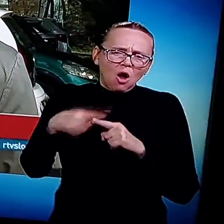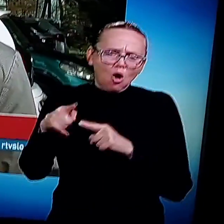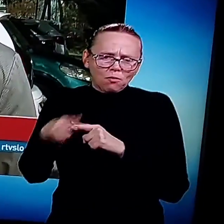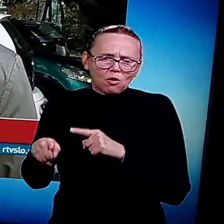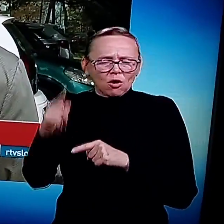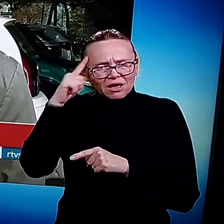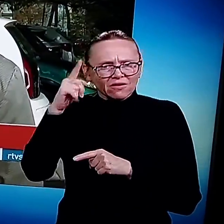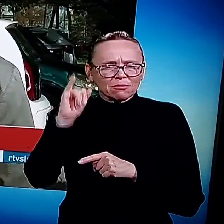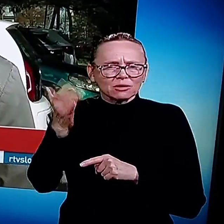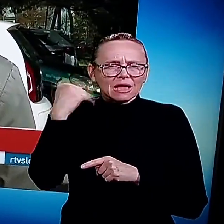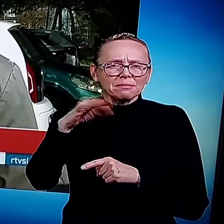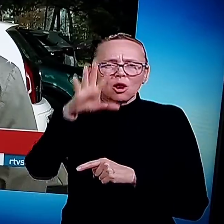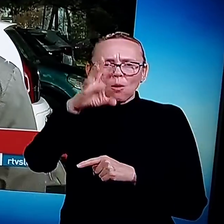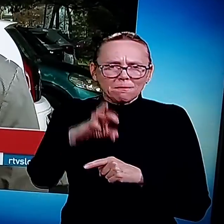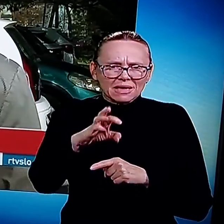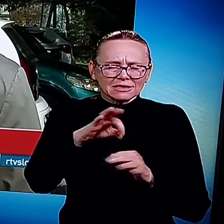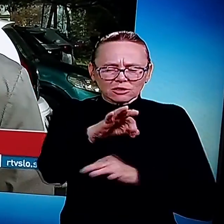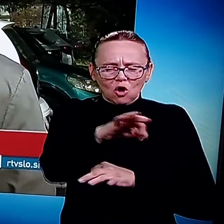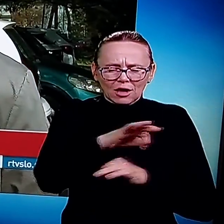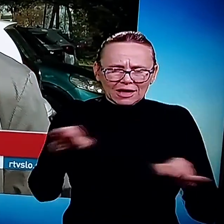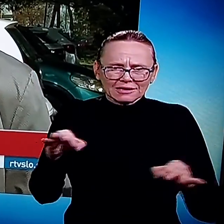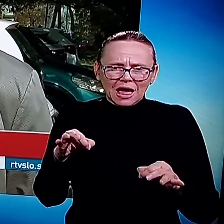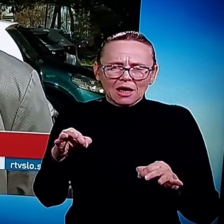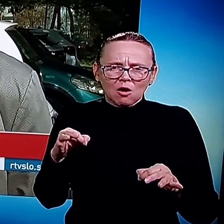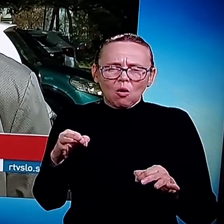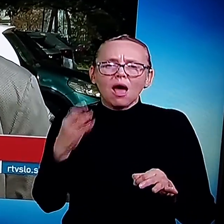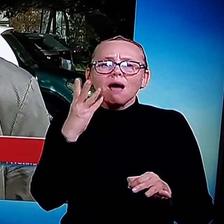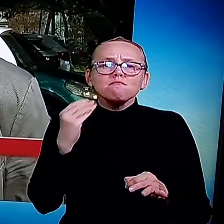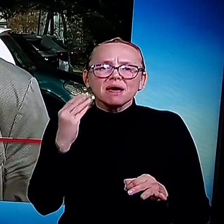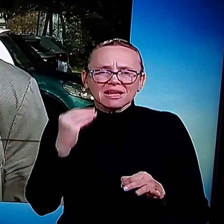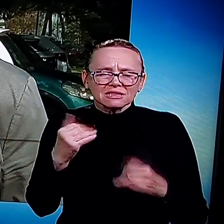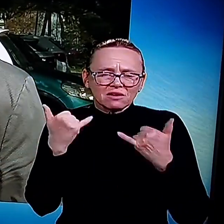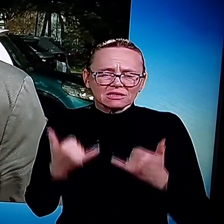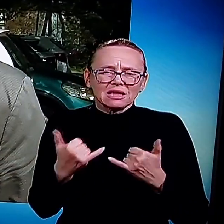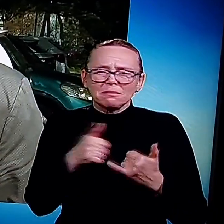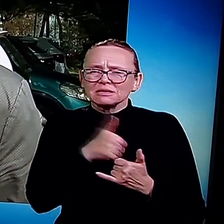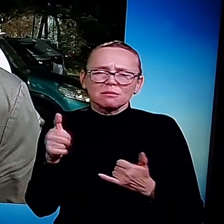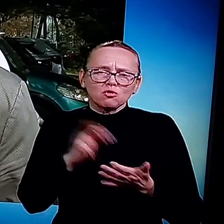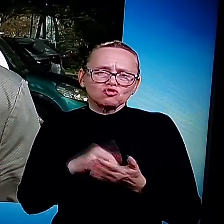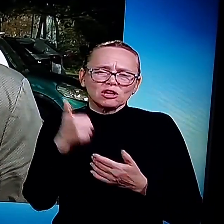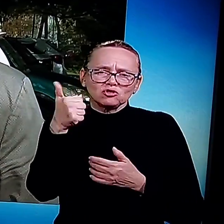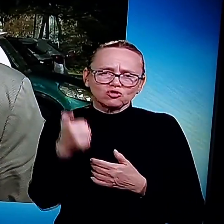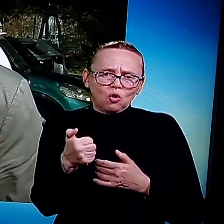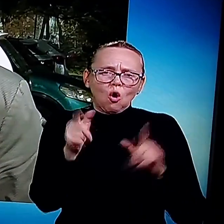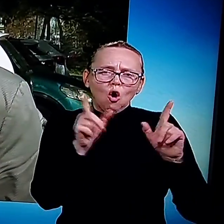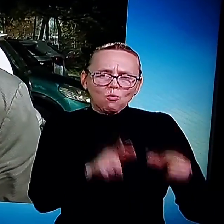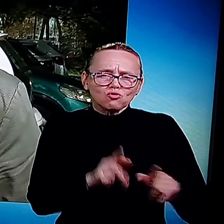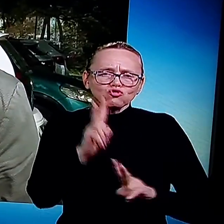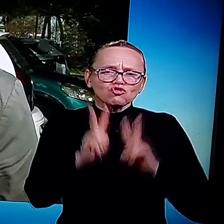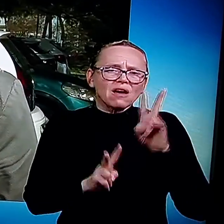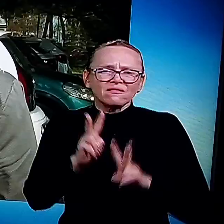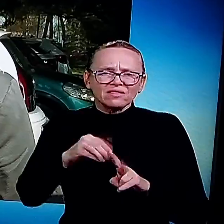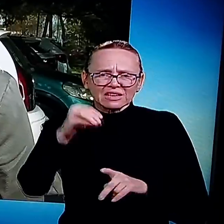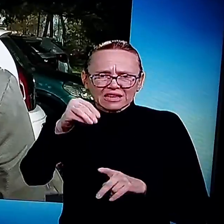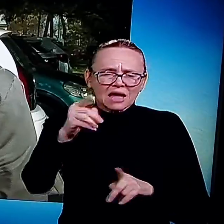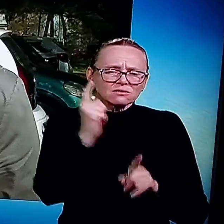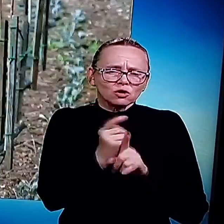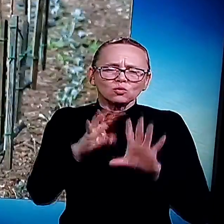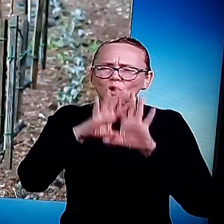trajnih nasadov brezkev, ki imamo zdaj samo 600 hektarjev. Opušča se vrtnarstvo in praktično vsa proizvodnja pada.